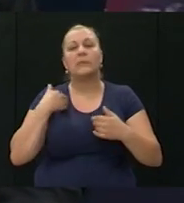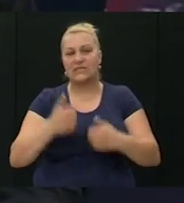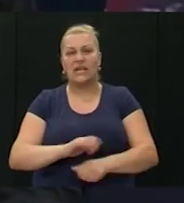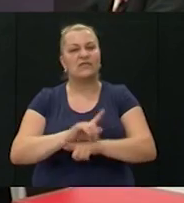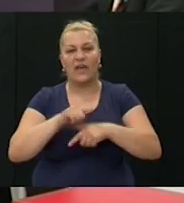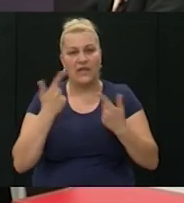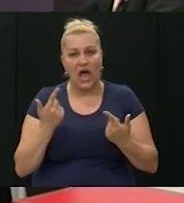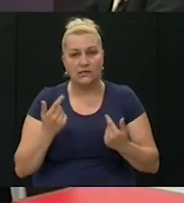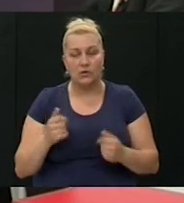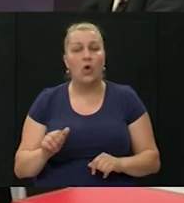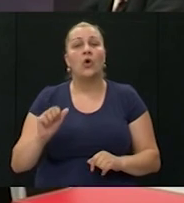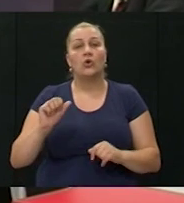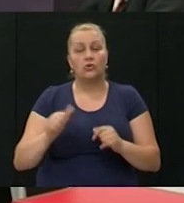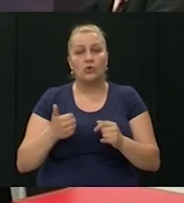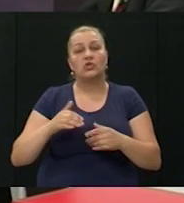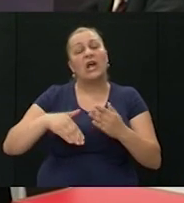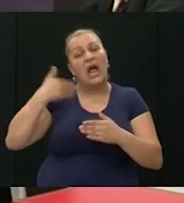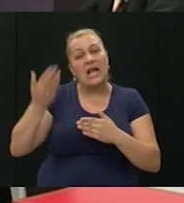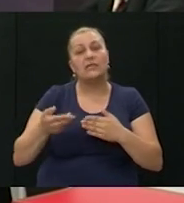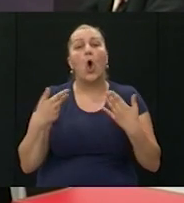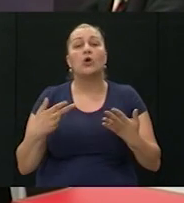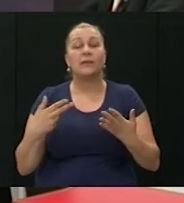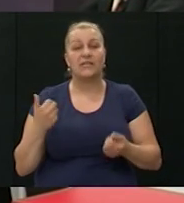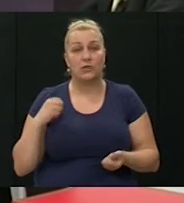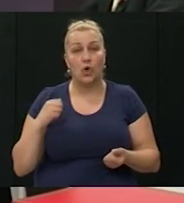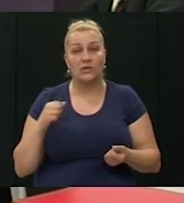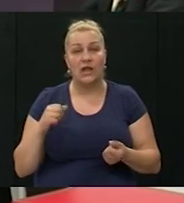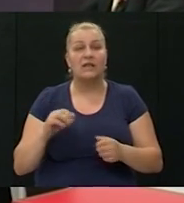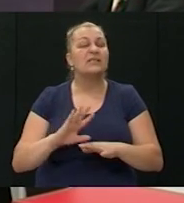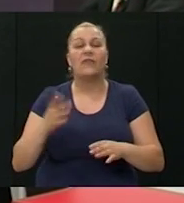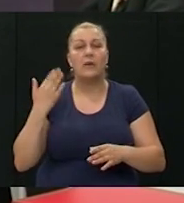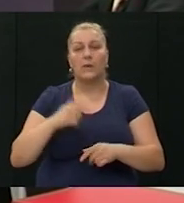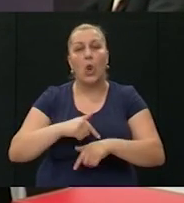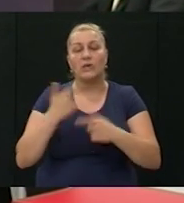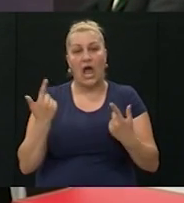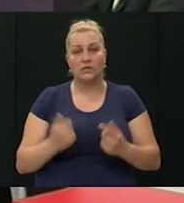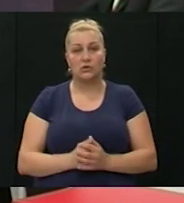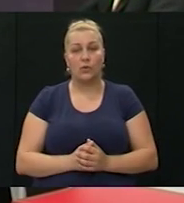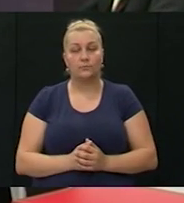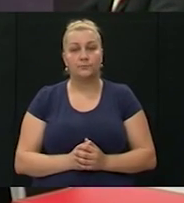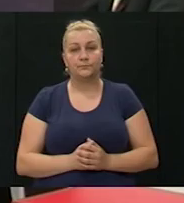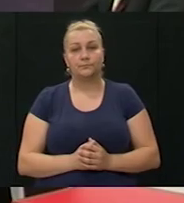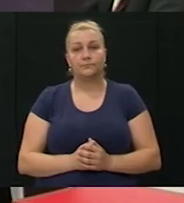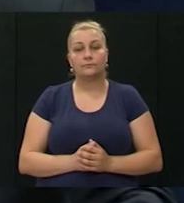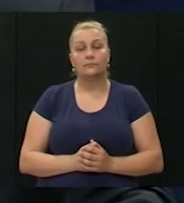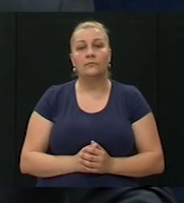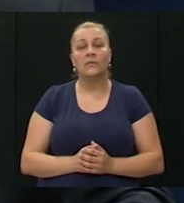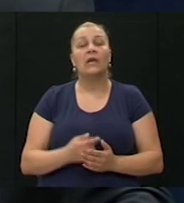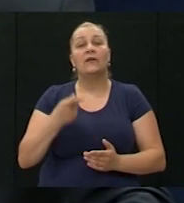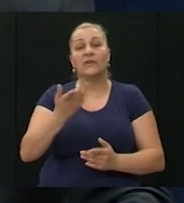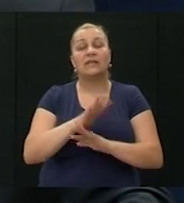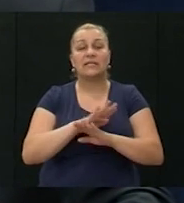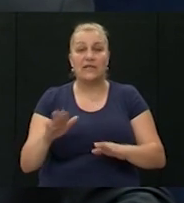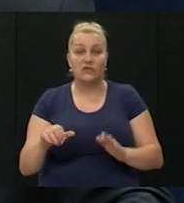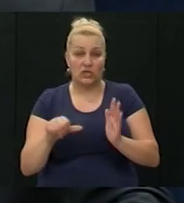Da, još je bilo i 90. i kasnih 80. je bilo sasvim savršeno jasno. Da, u junina ste, dakle, završili